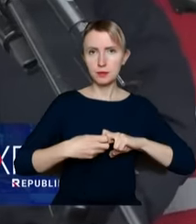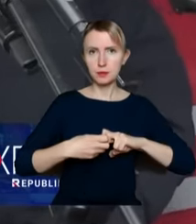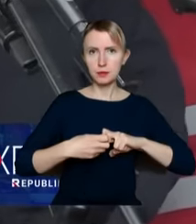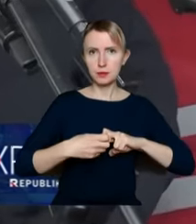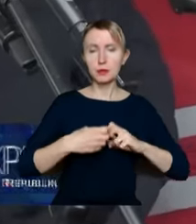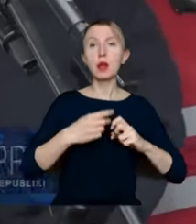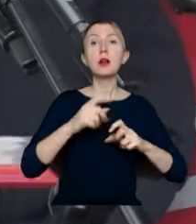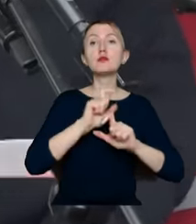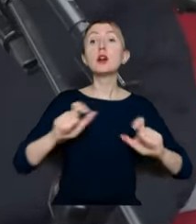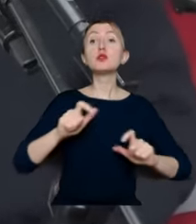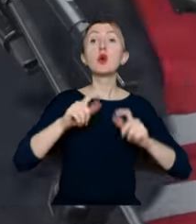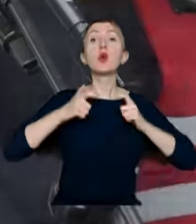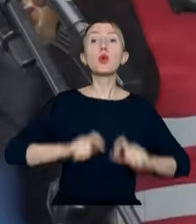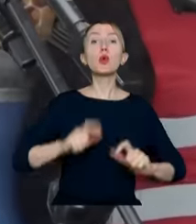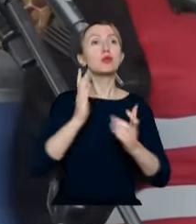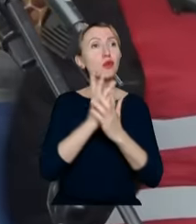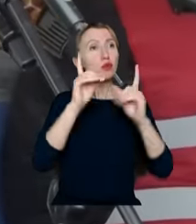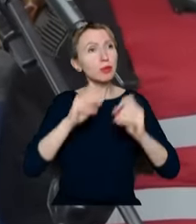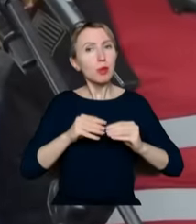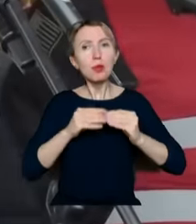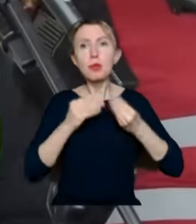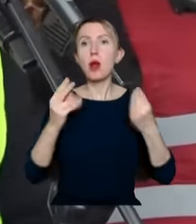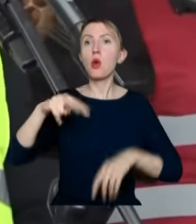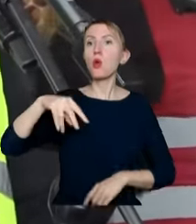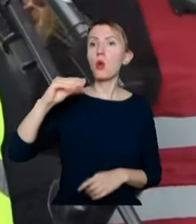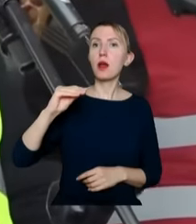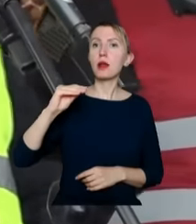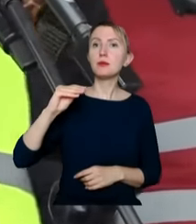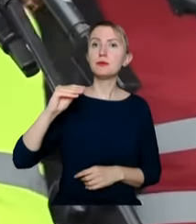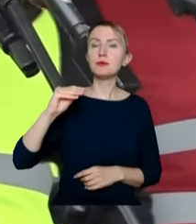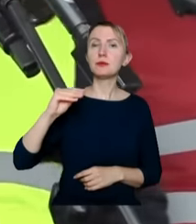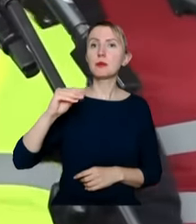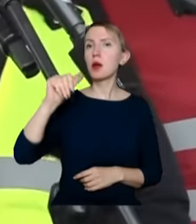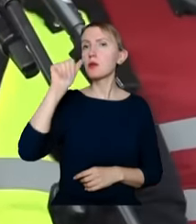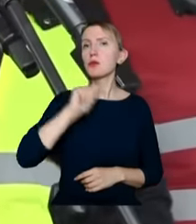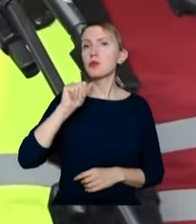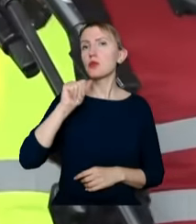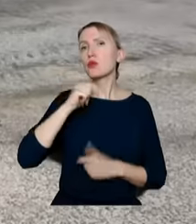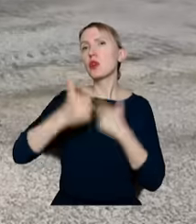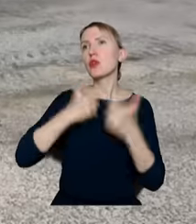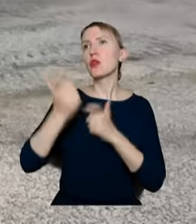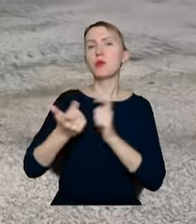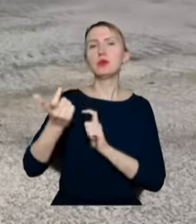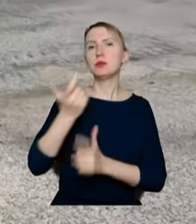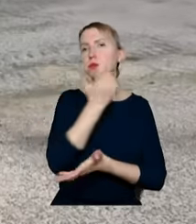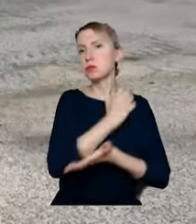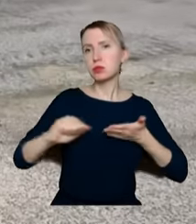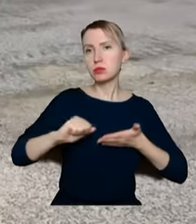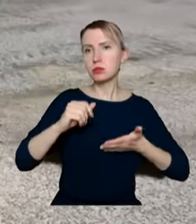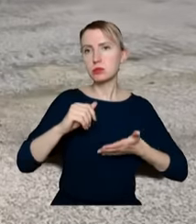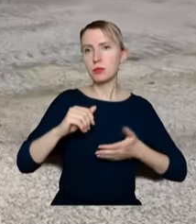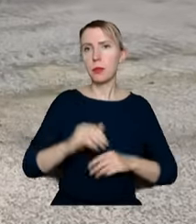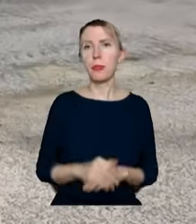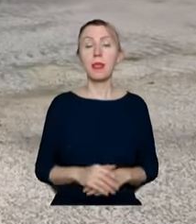rolnictwo zaczęło się rozwijać. Unia Europejska próbuje nam zadać śmiertelny cios. Obecny rząd winą za